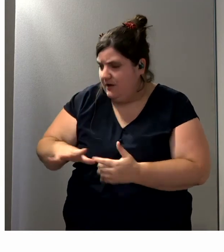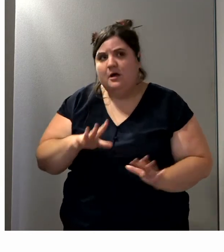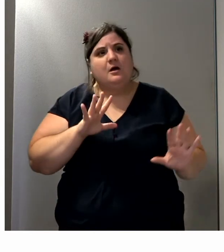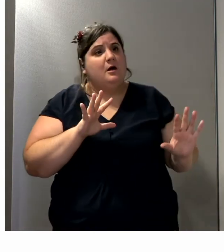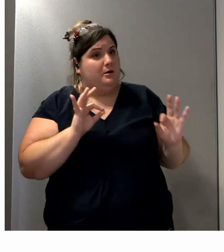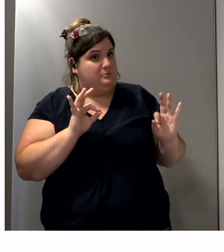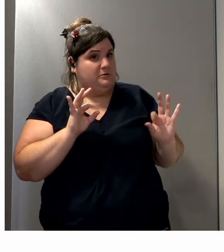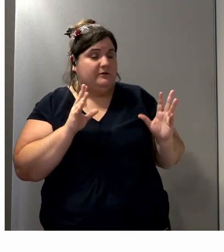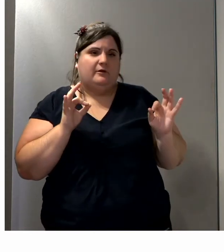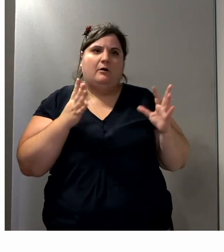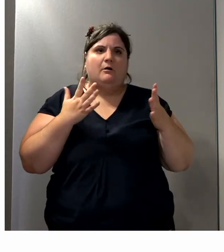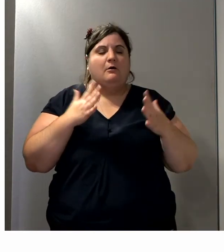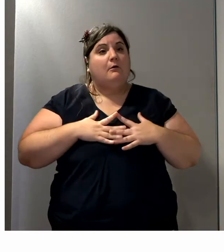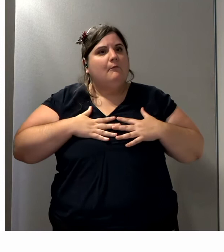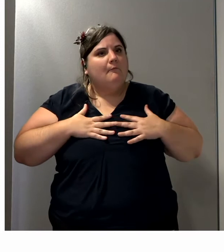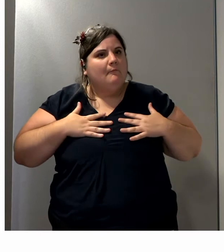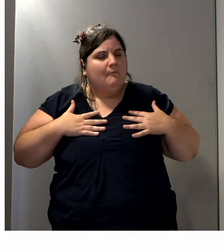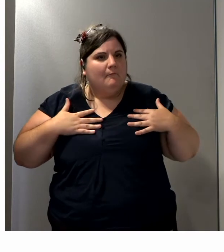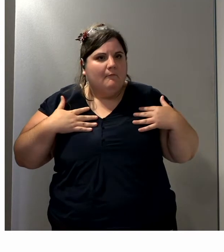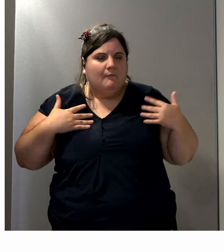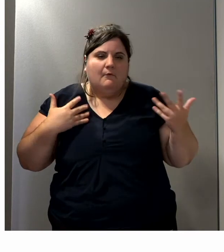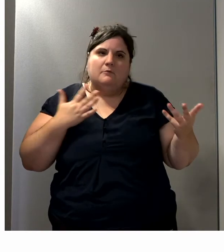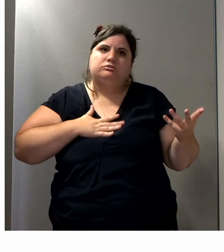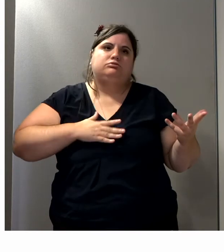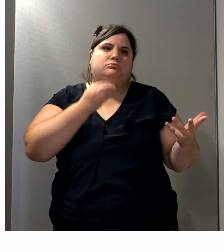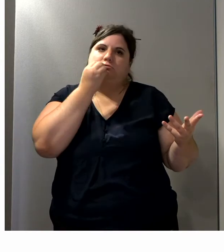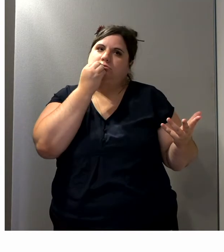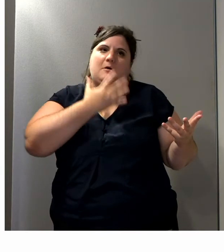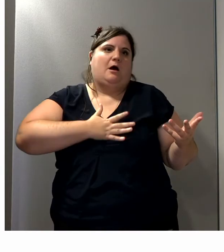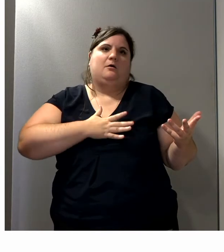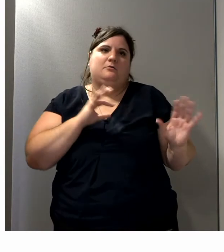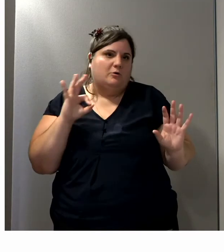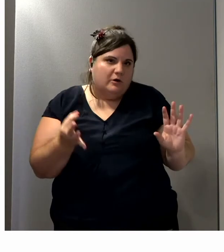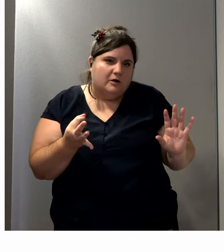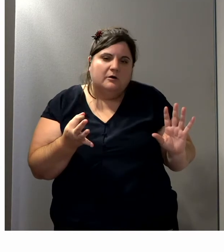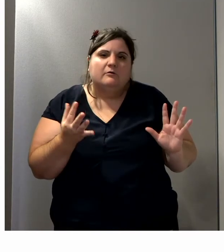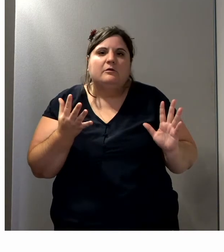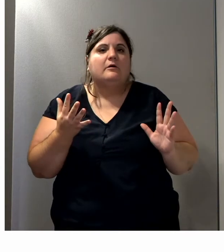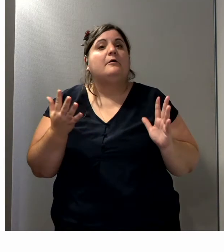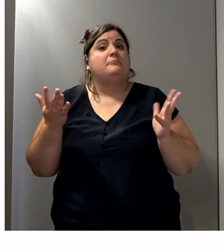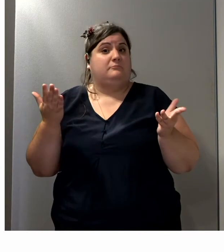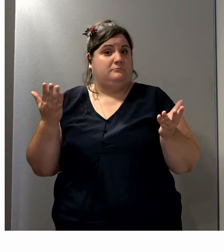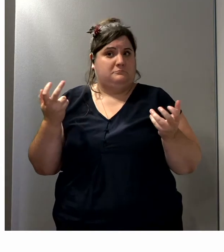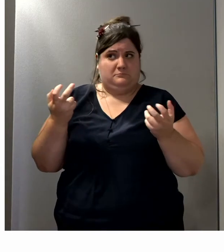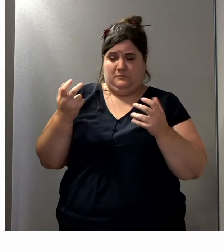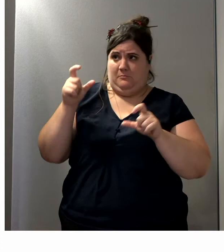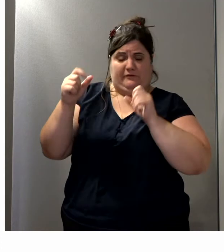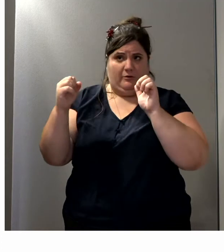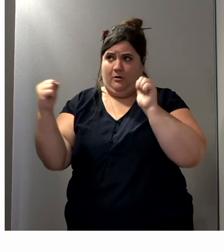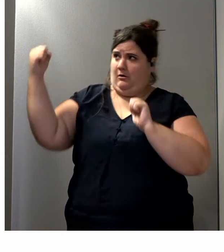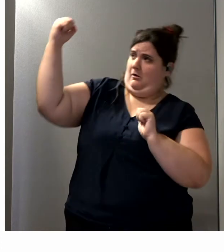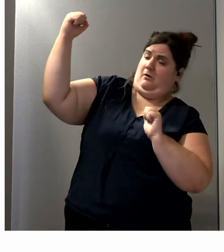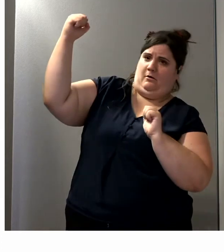En fait, c'est vraiment une sensation de bien-être. Déjà, rien que le fait d'être au même niveau que les personnes,